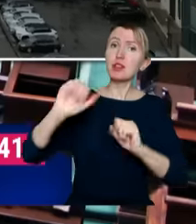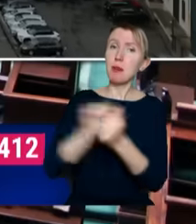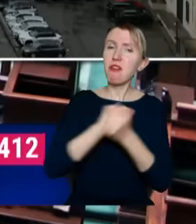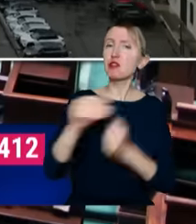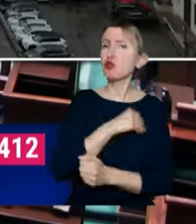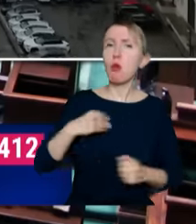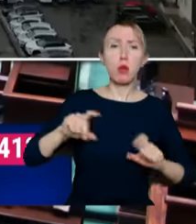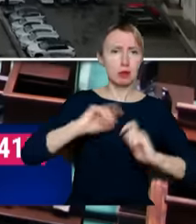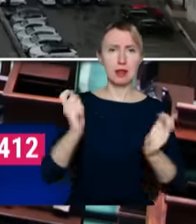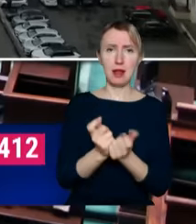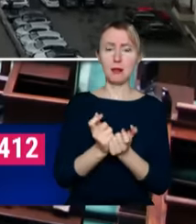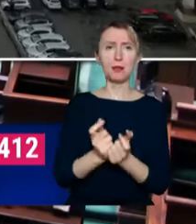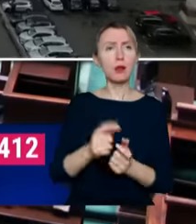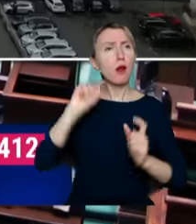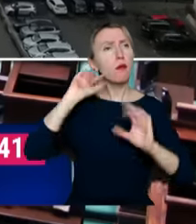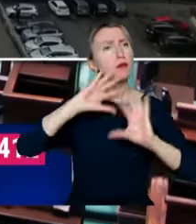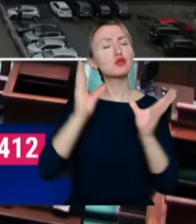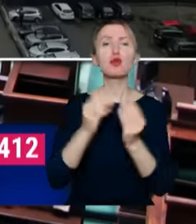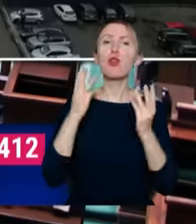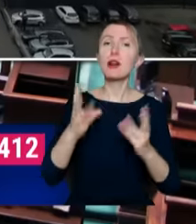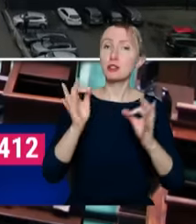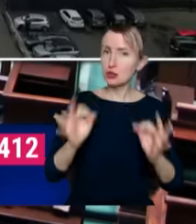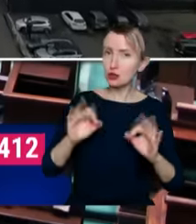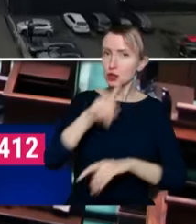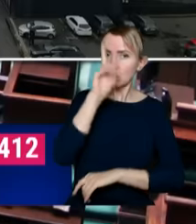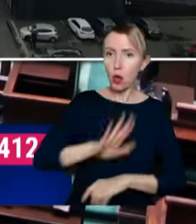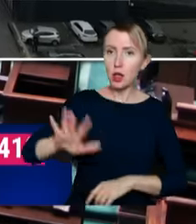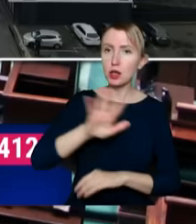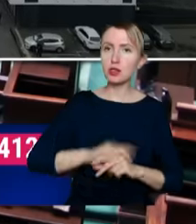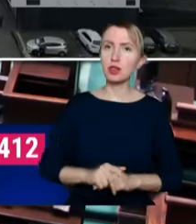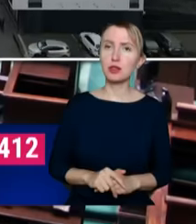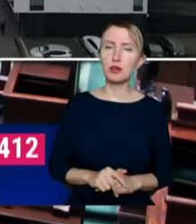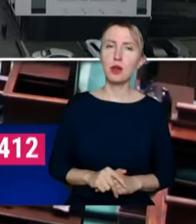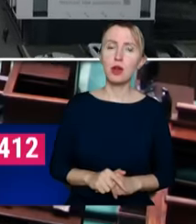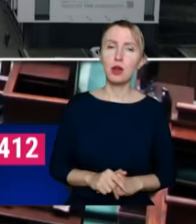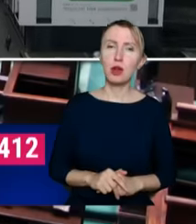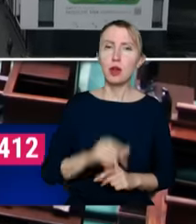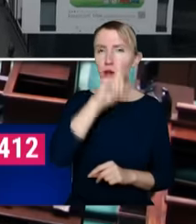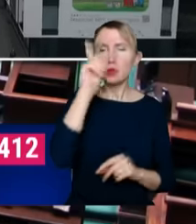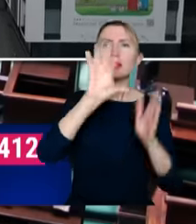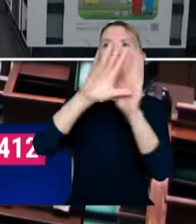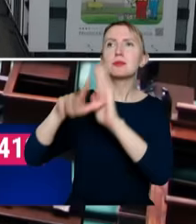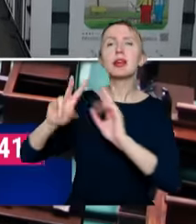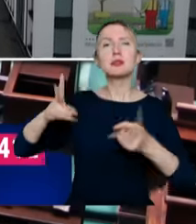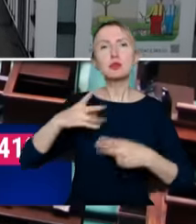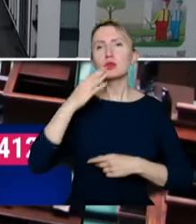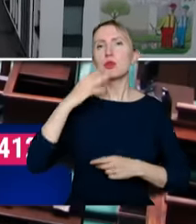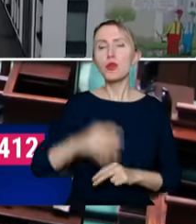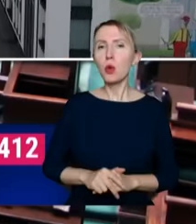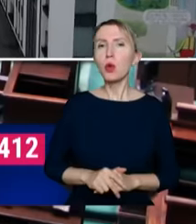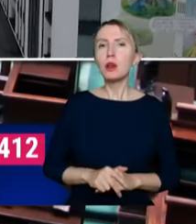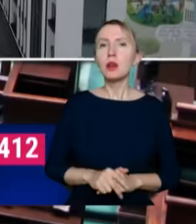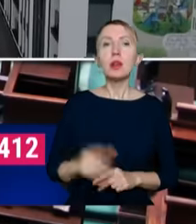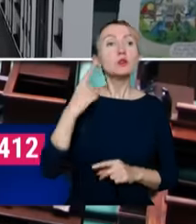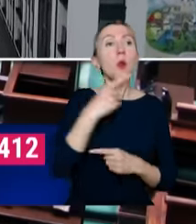To wszystko, co jest ważne. Dzisiaj społeczeństwo, ludzie z miast mówią, że tego, że słuchajcie,